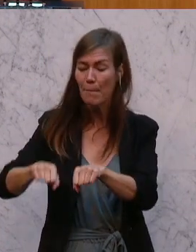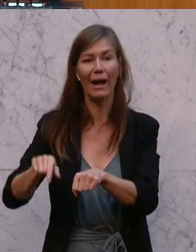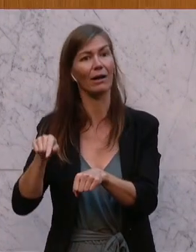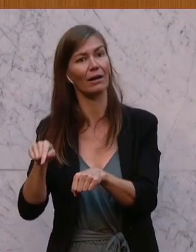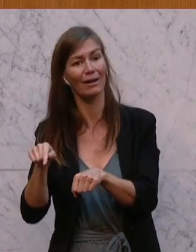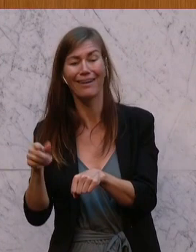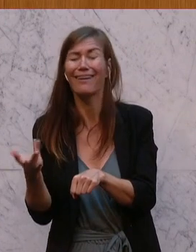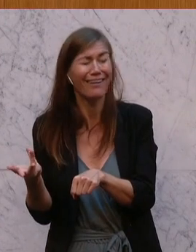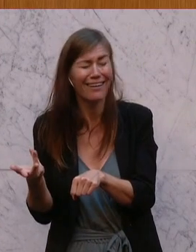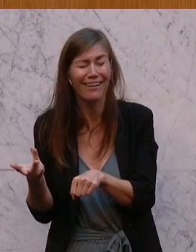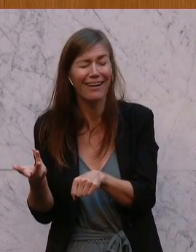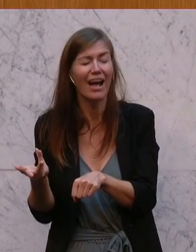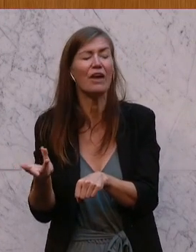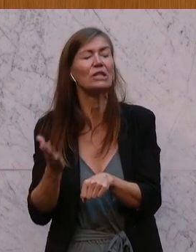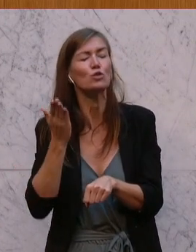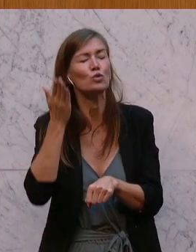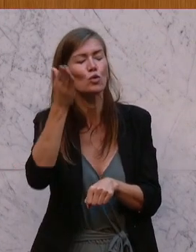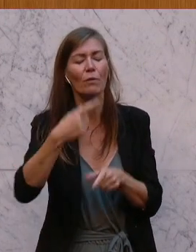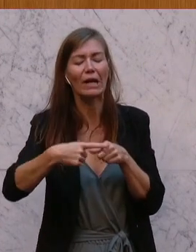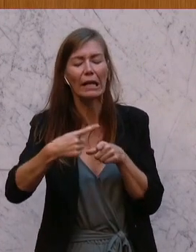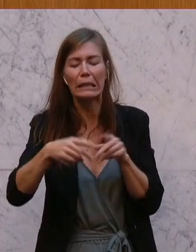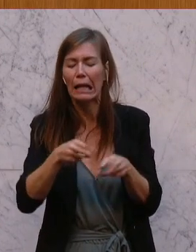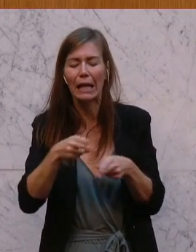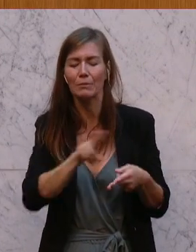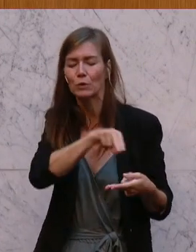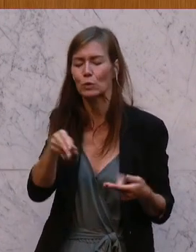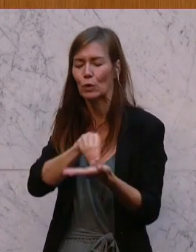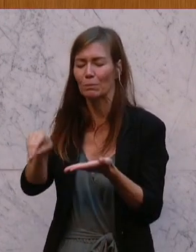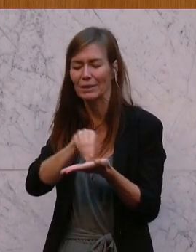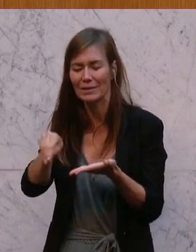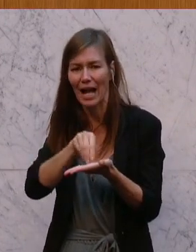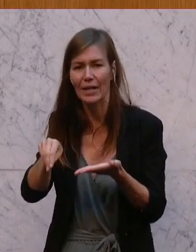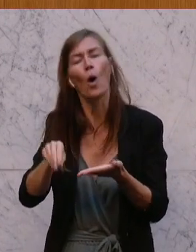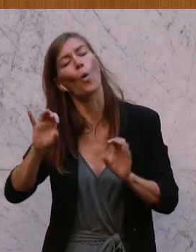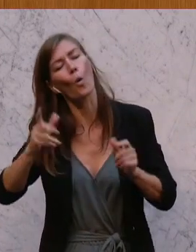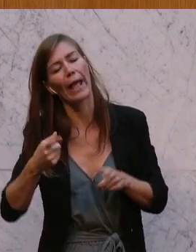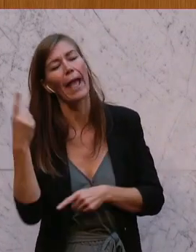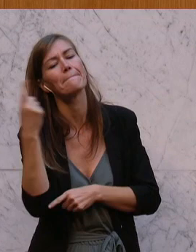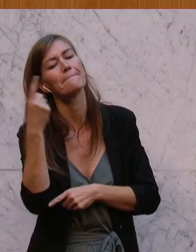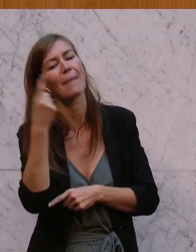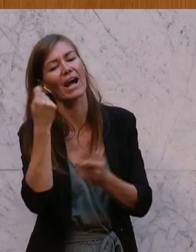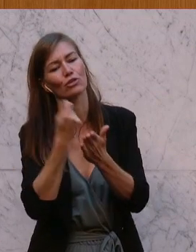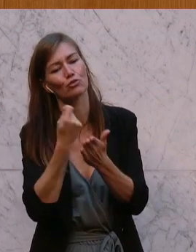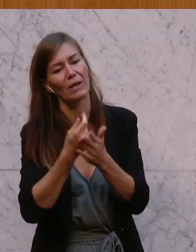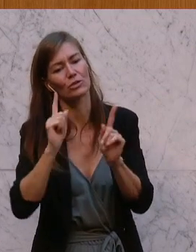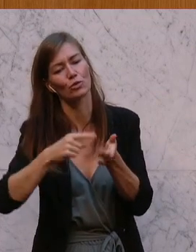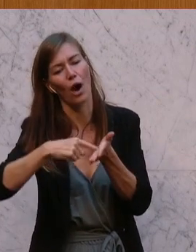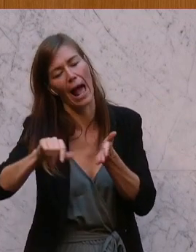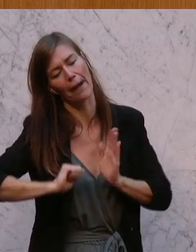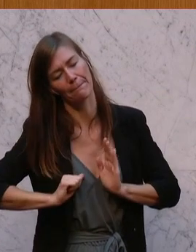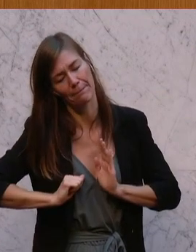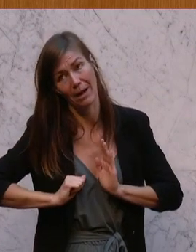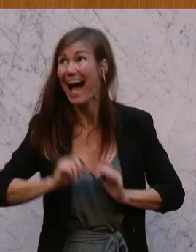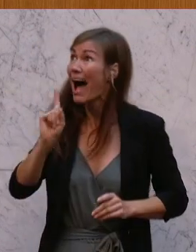die sie ohnehin nicht zahlen können. Weil wenn jemand die Kreditrate nicht zahlen kann, dann kann er die Mahnspesen auch nicht zahlen.